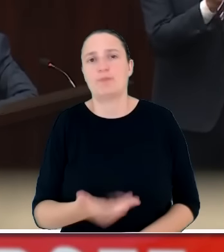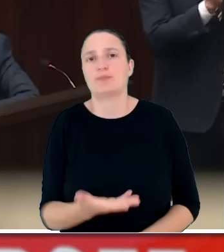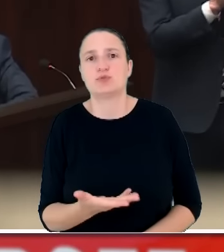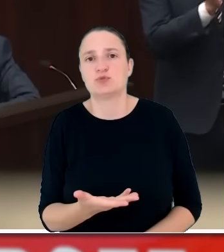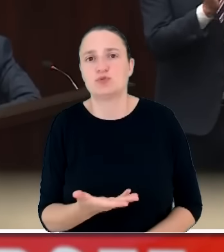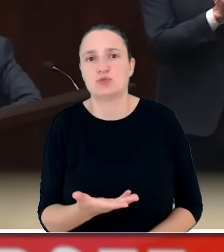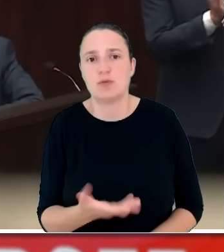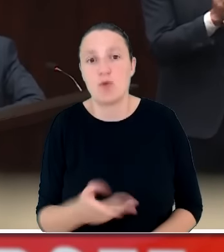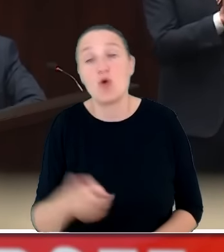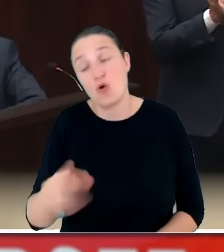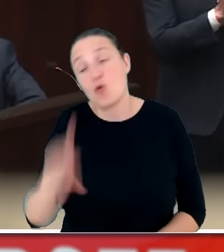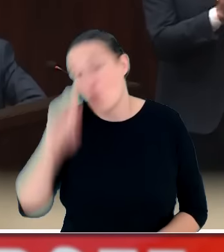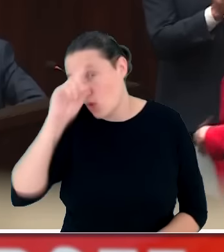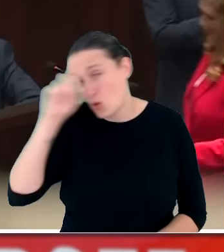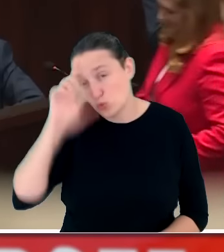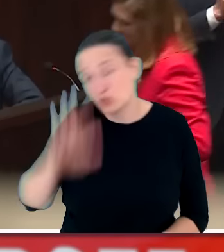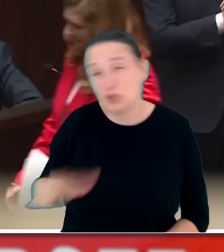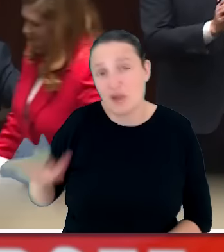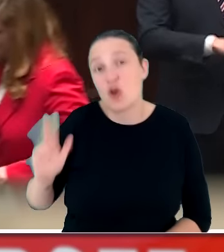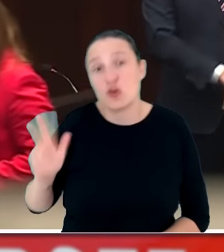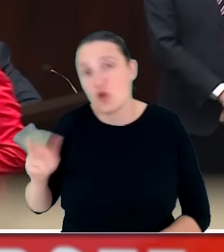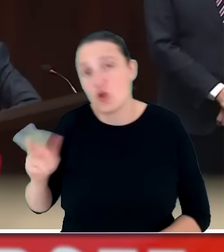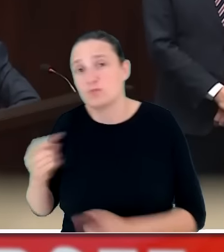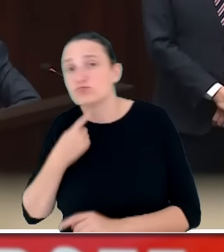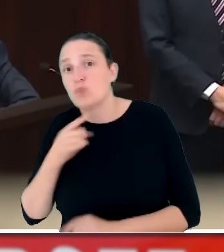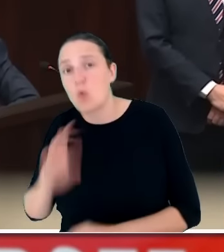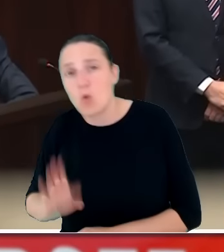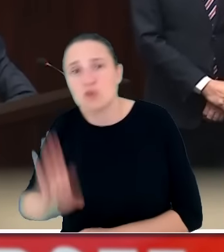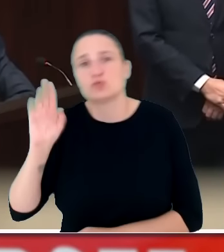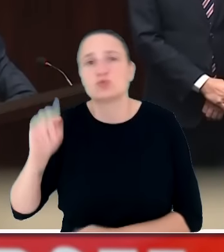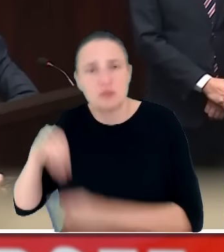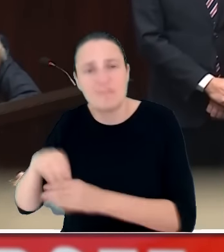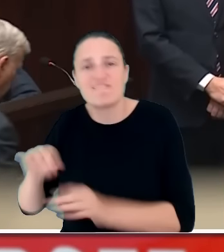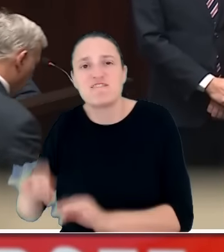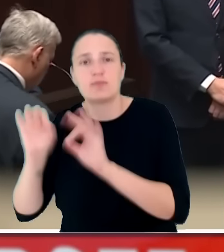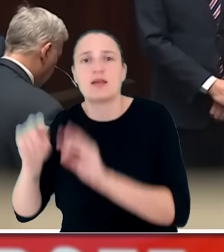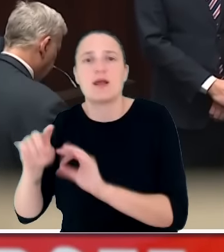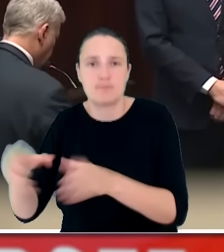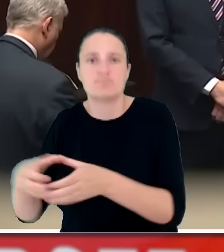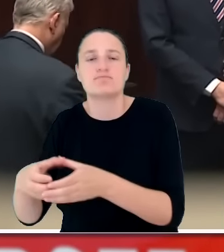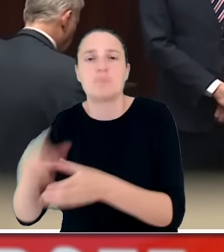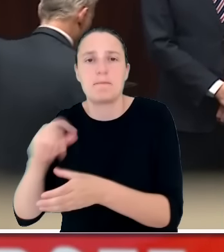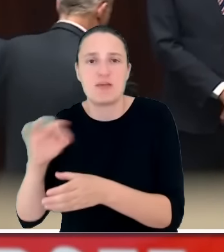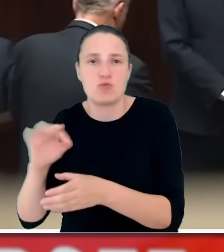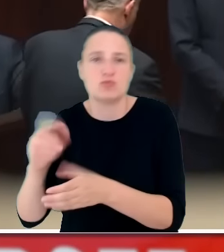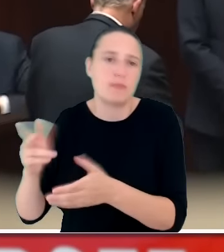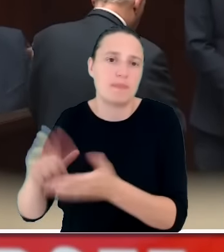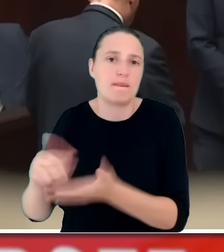działań oczekuje ten najtwarszy rdzeń elektoratu. Ci wszyscy ludzie spod znaku silnych razem,